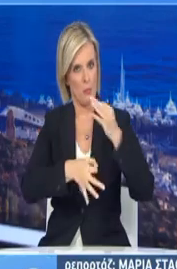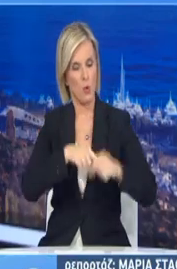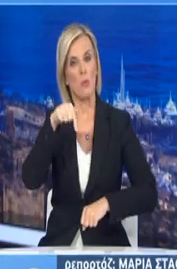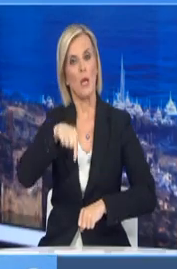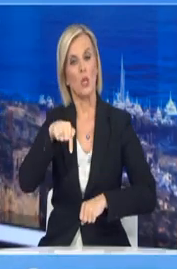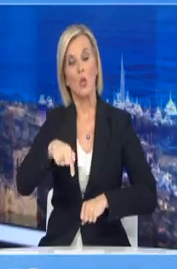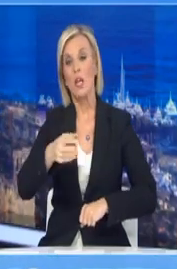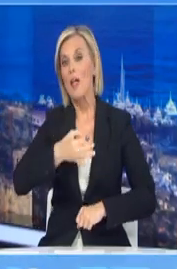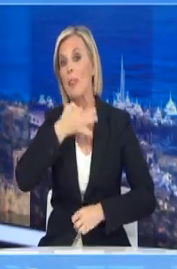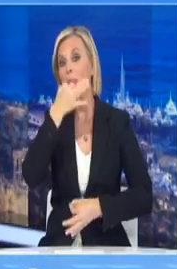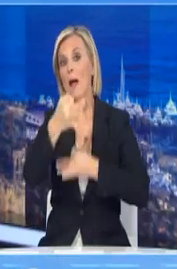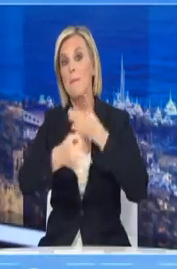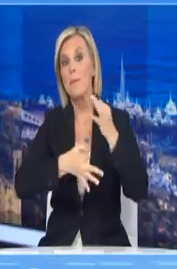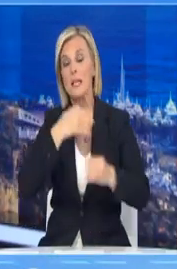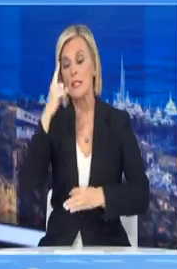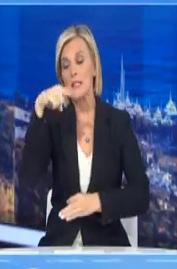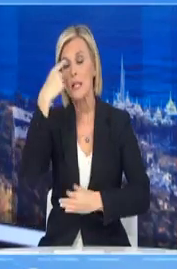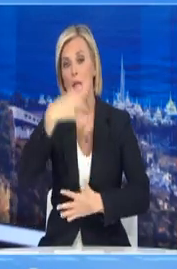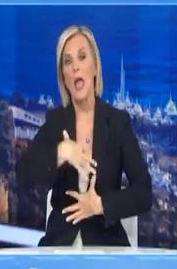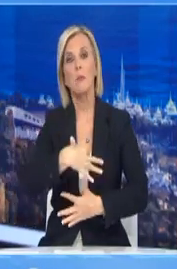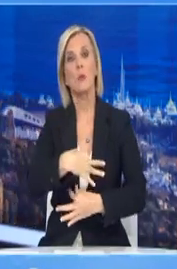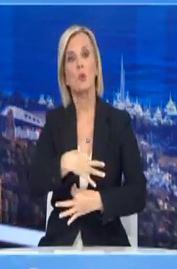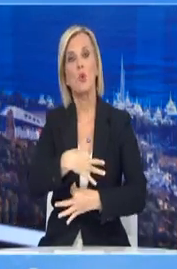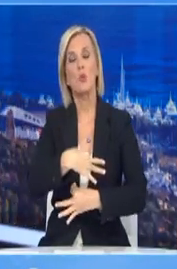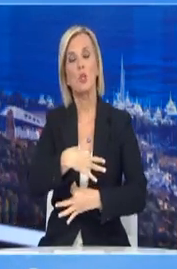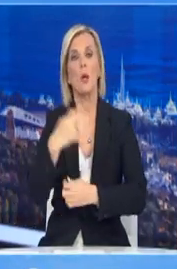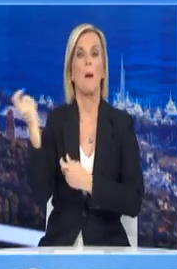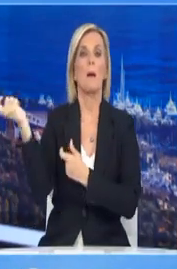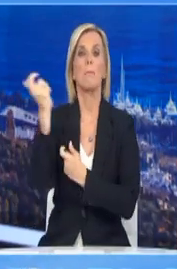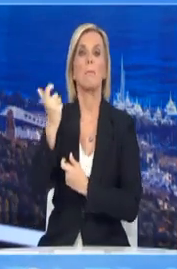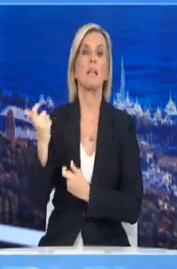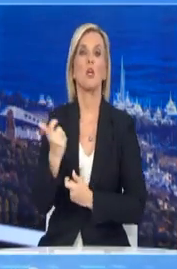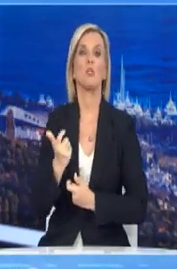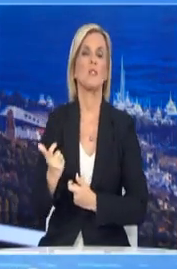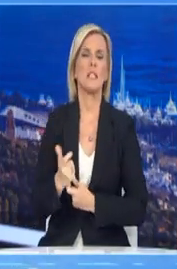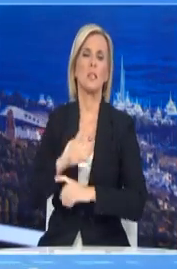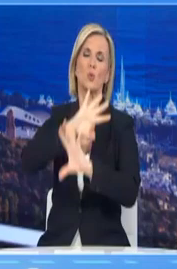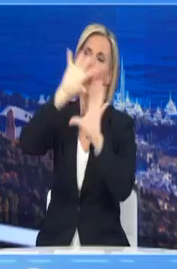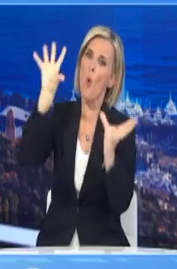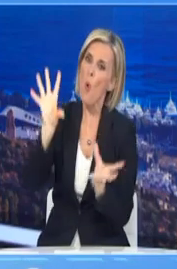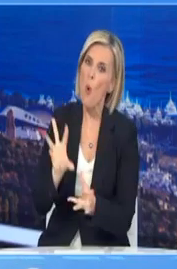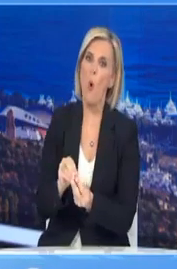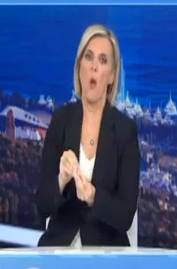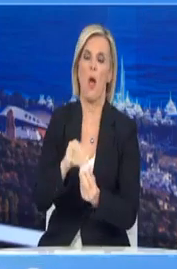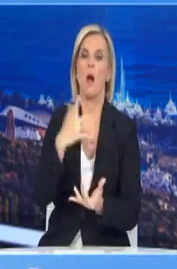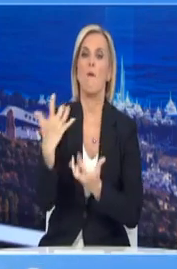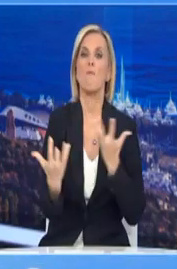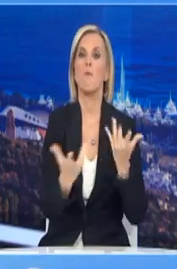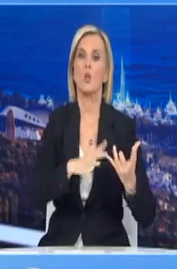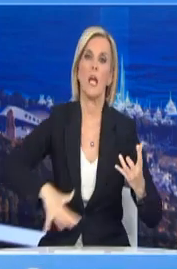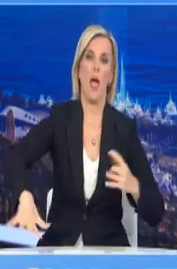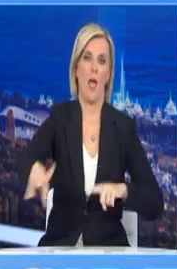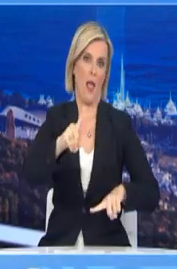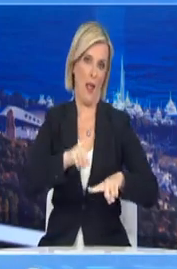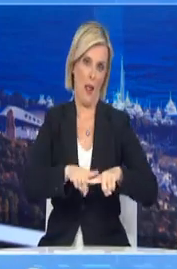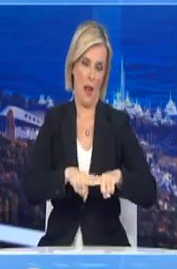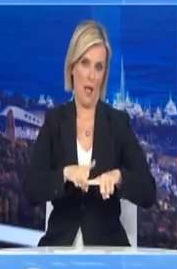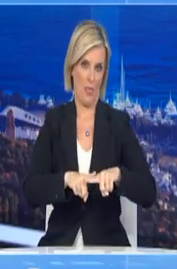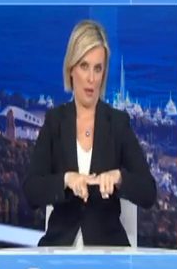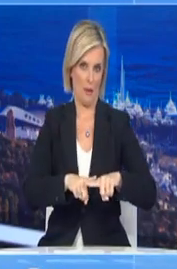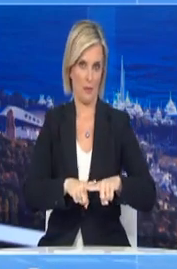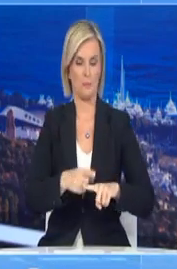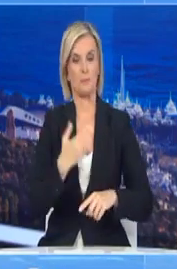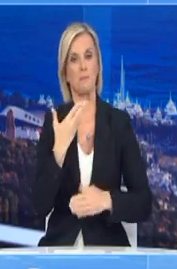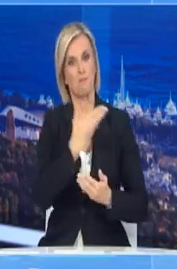Υπουργείο Πολιτικής Προστασίας, ο εκπρόσωπος τύπου του Πυροσβεστικού Σώματος θα μας ενημερώσει συνολικά για τα μέτωπα των πυρκαγιών σε ολόκληρη τη χώρα. κ. Γιάννης